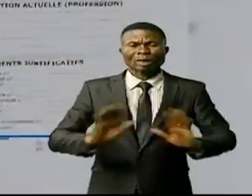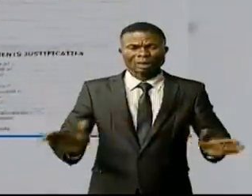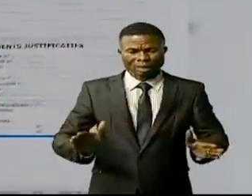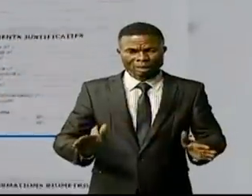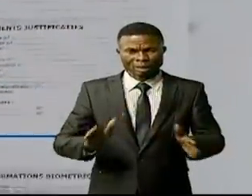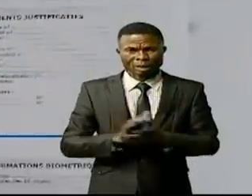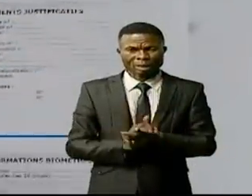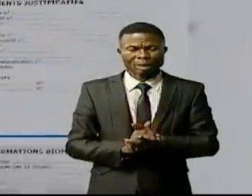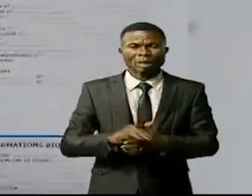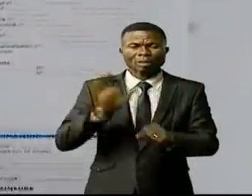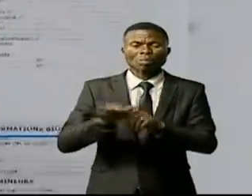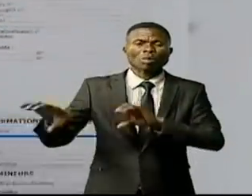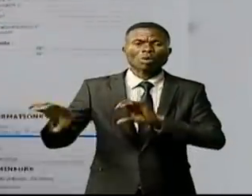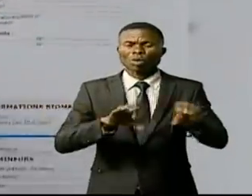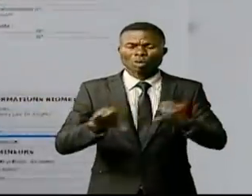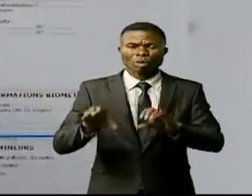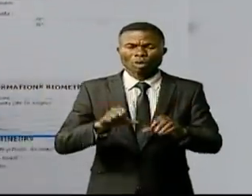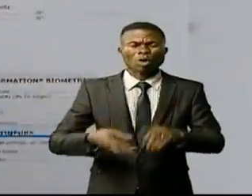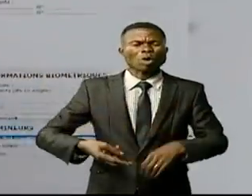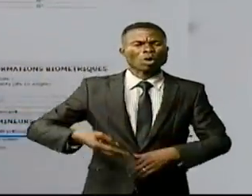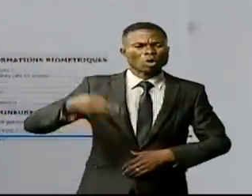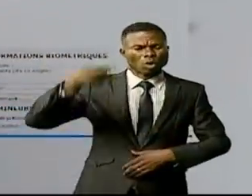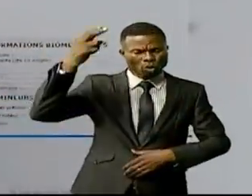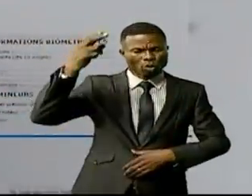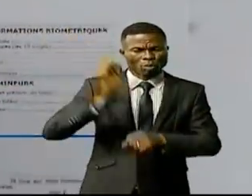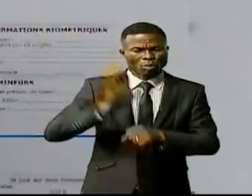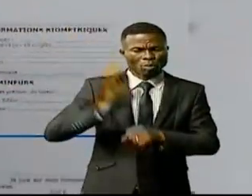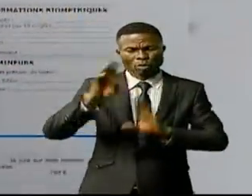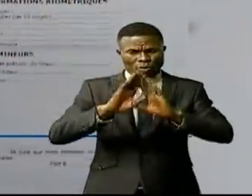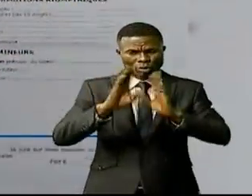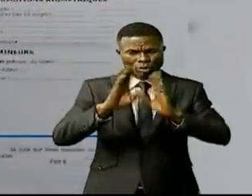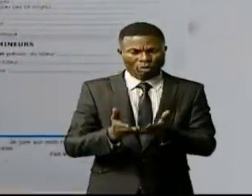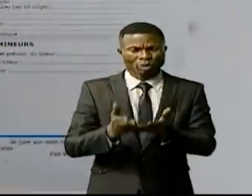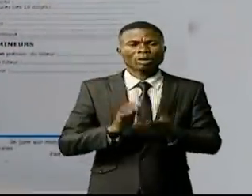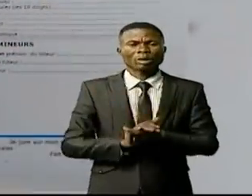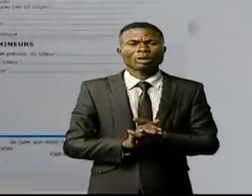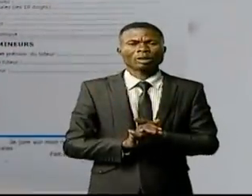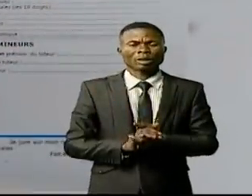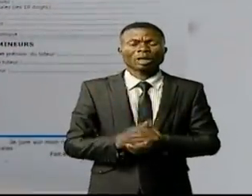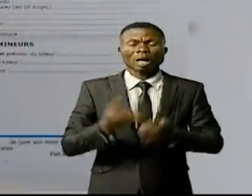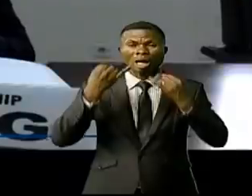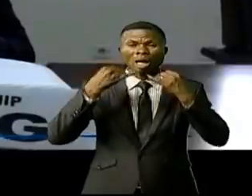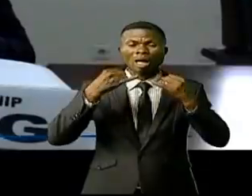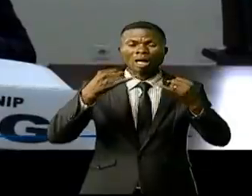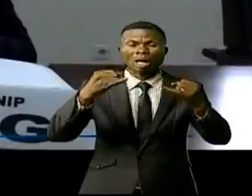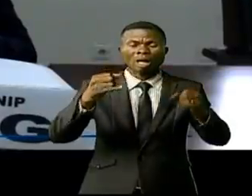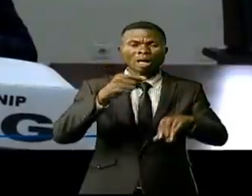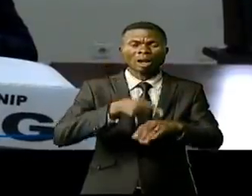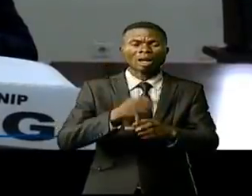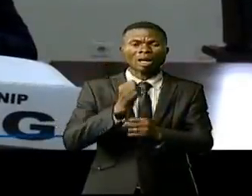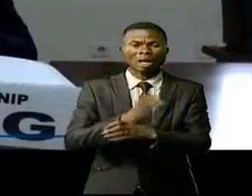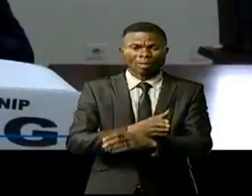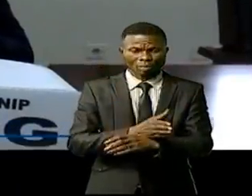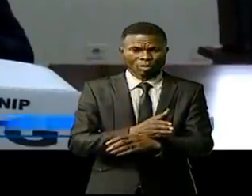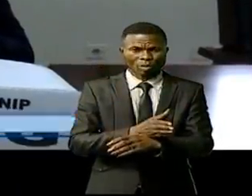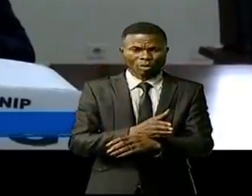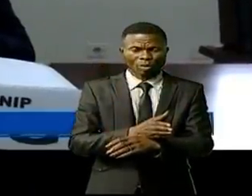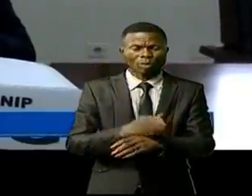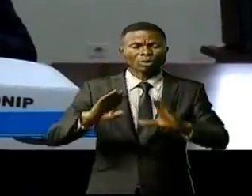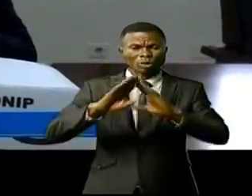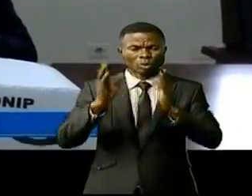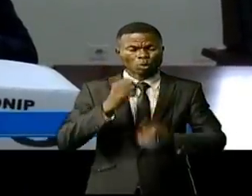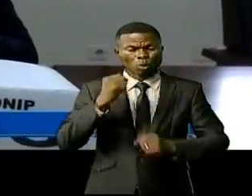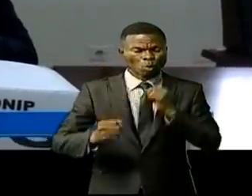Travaux multisectoriels d'une haute souveraineté citoyenne. Point, il est besoin de rappeler que l'heure est à la consécration de toutes nos